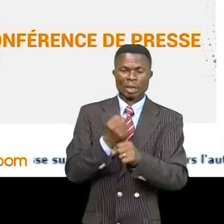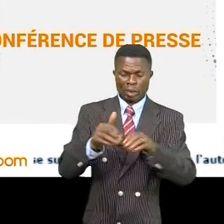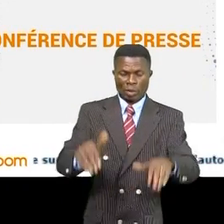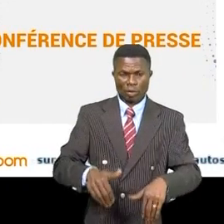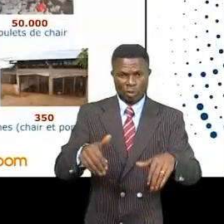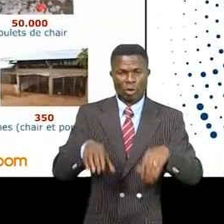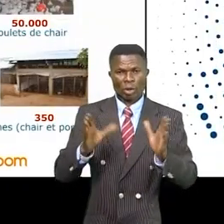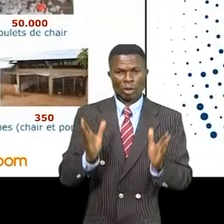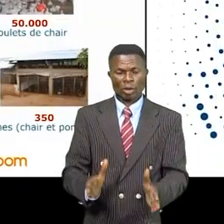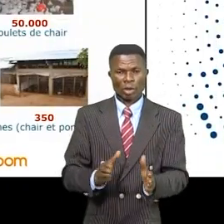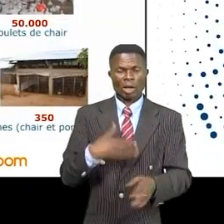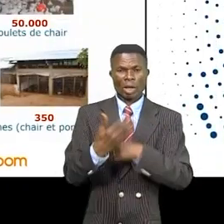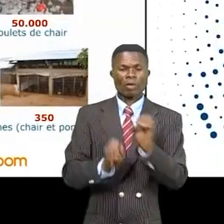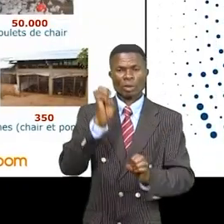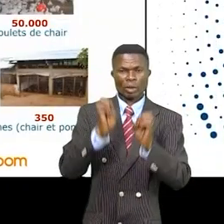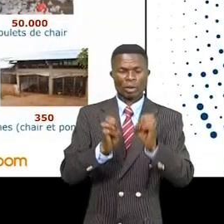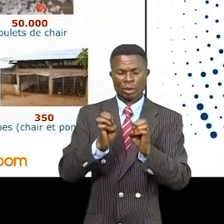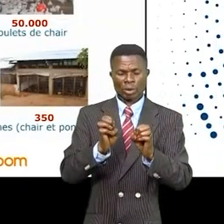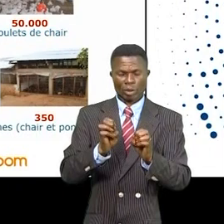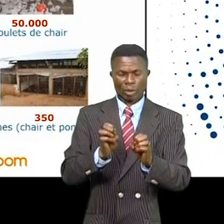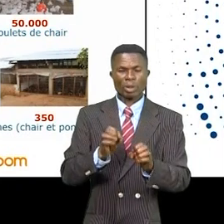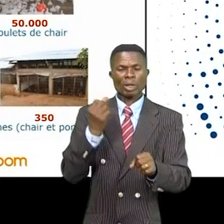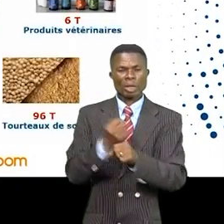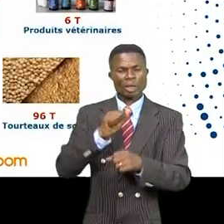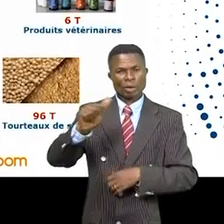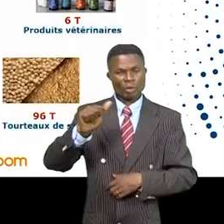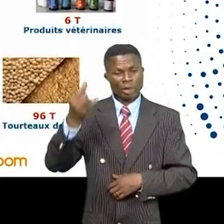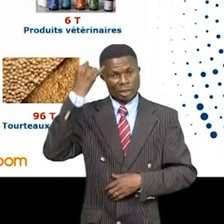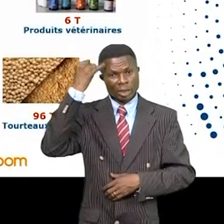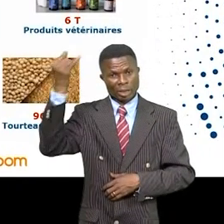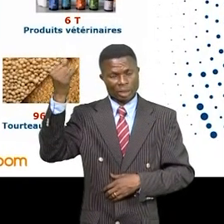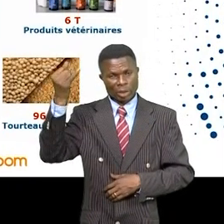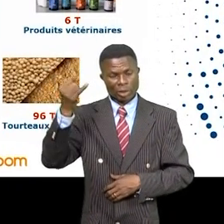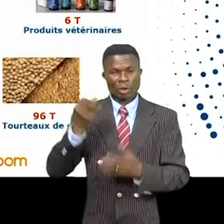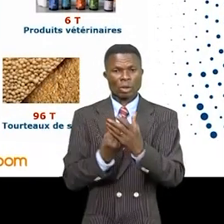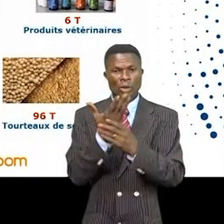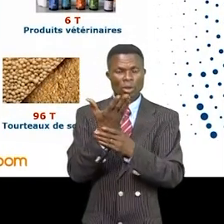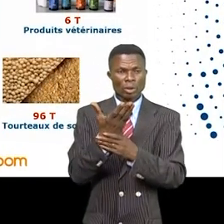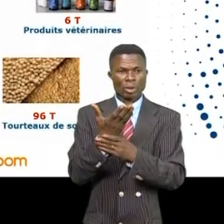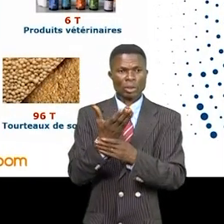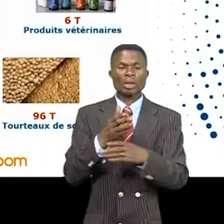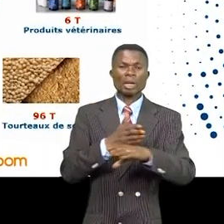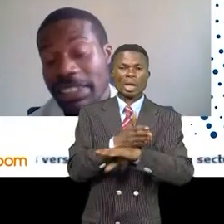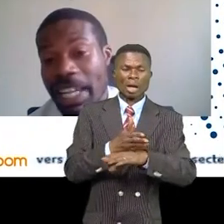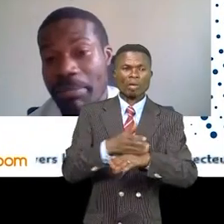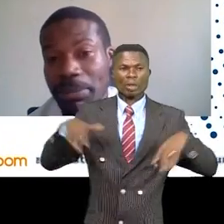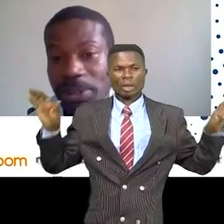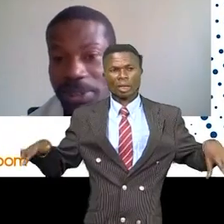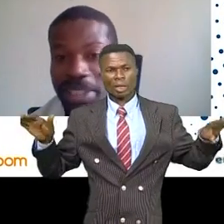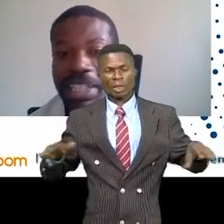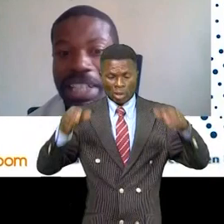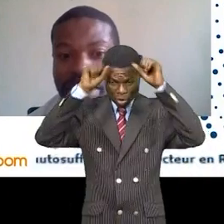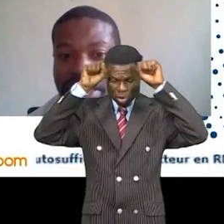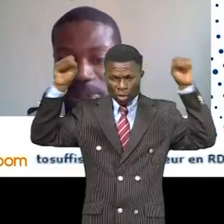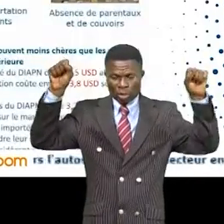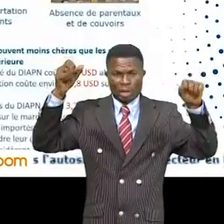congolais à évaluer et à s'engager dans les futures initiatives de la production locale de la viande du volaille et d'oeuf